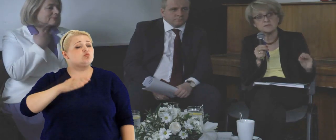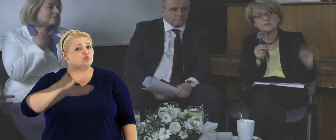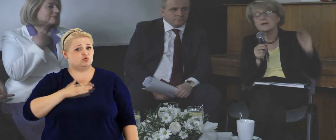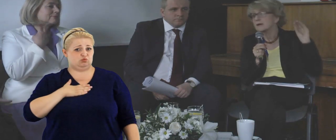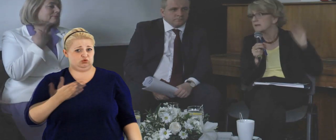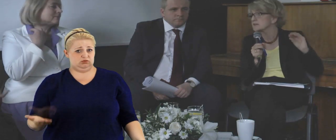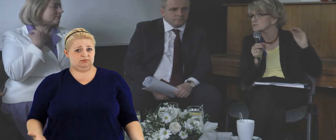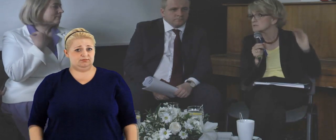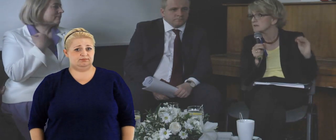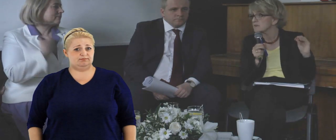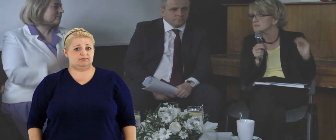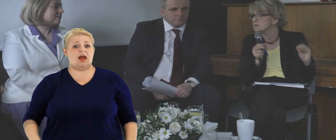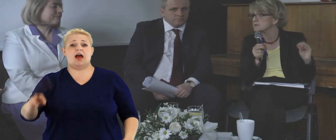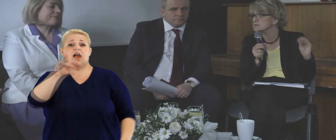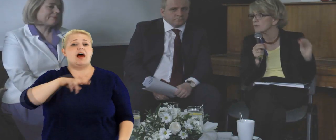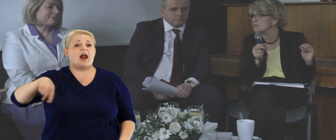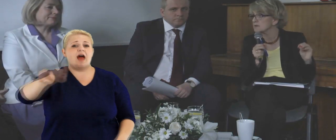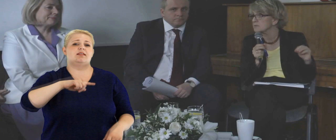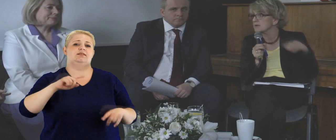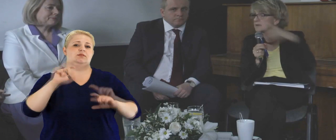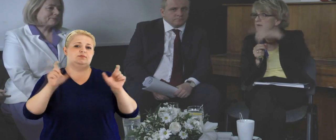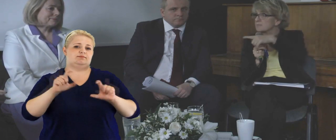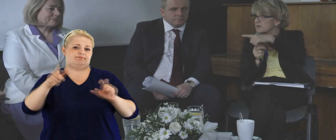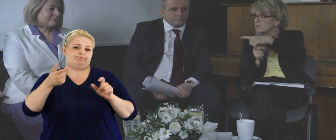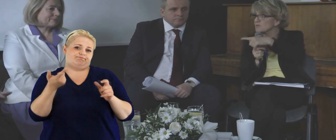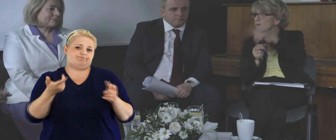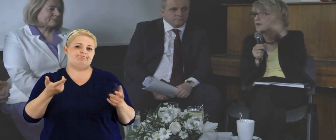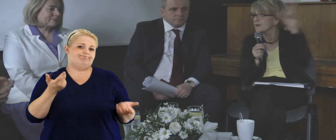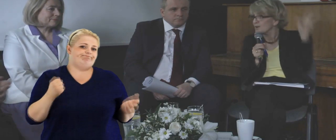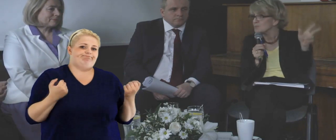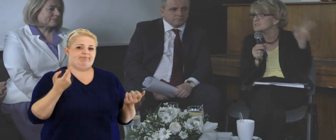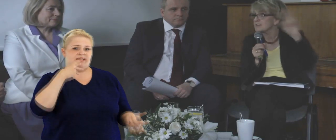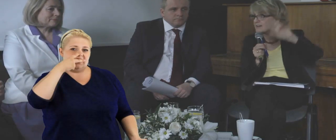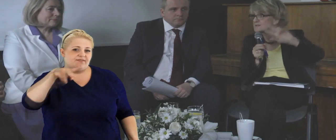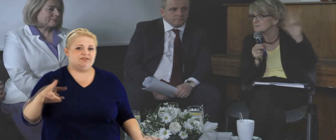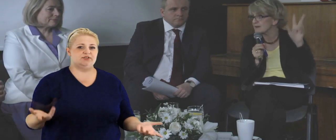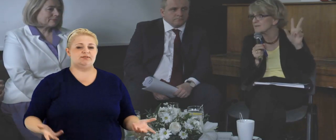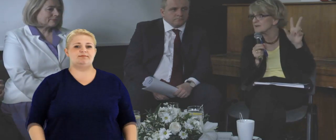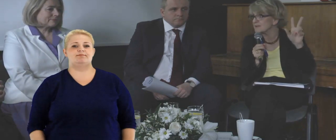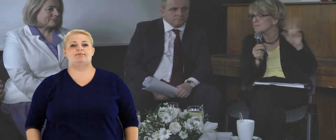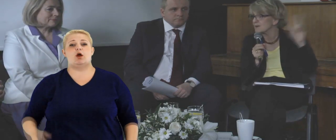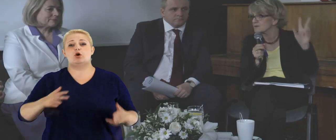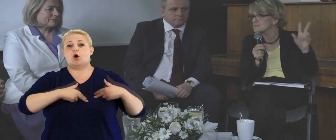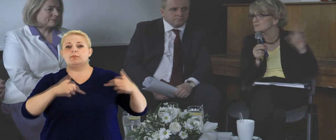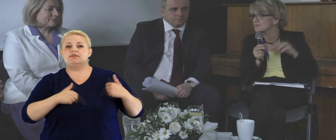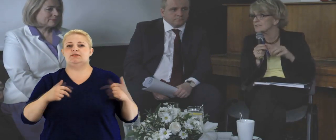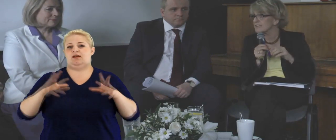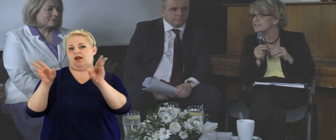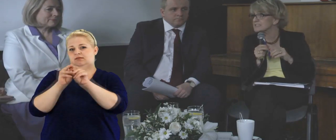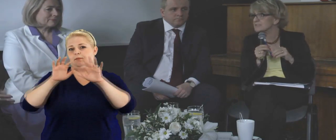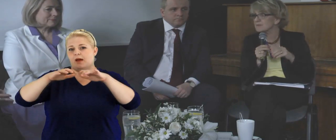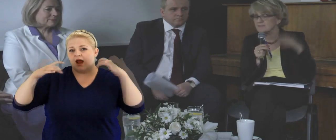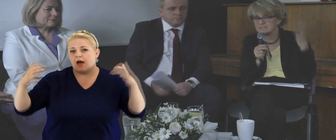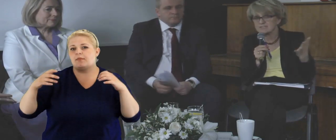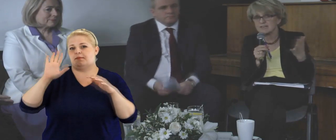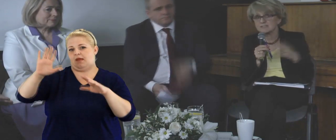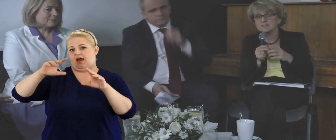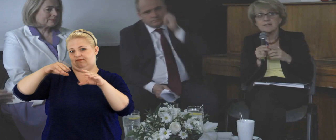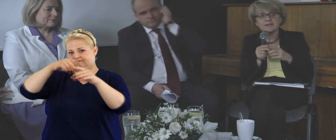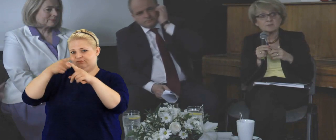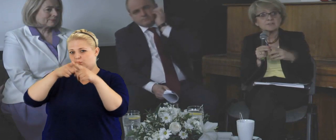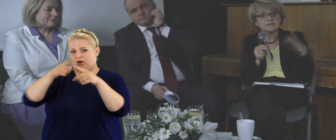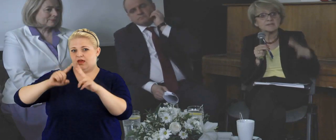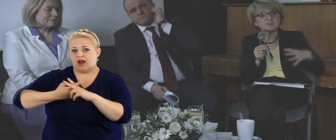dobrowolny, rada się ustawia cały czas bokiem i dlatego, jak pani mówiła, komisja razem z parlamentem mają ten wspólny rejestr i pewne